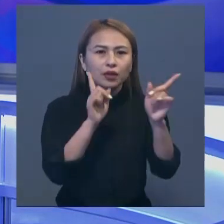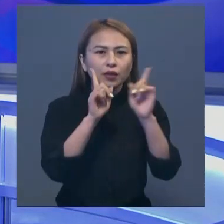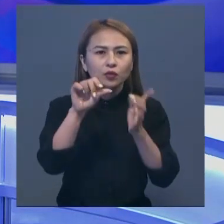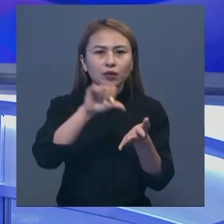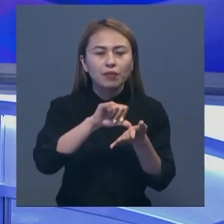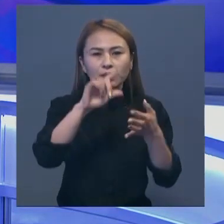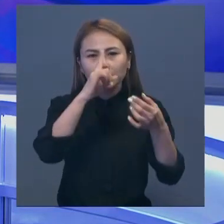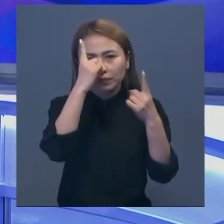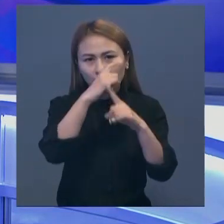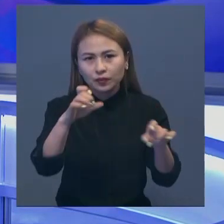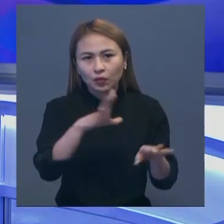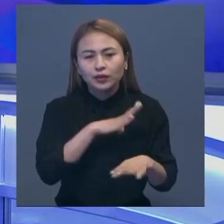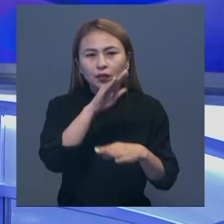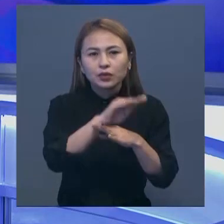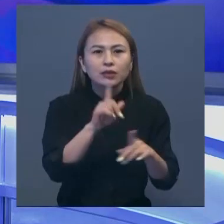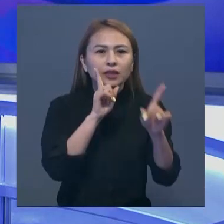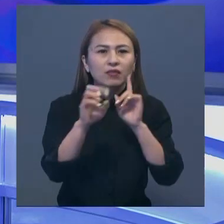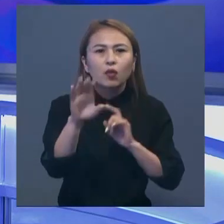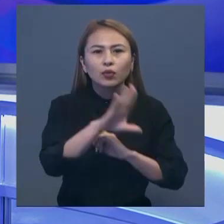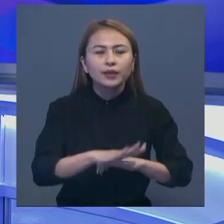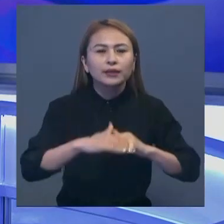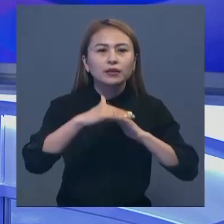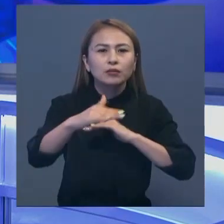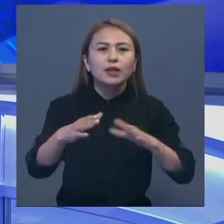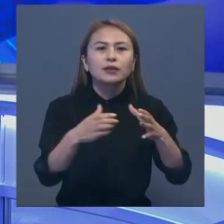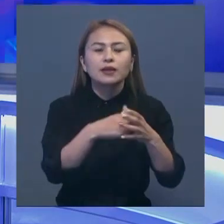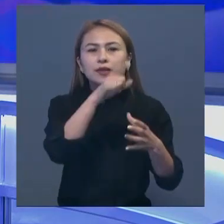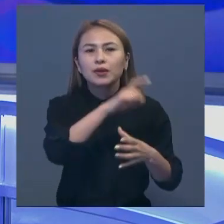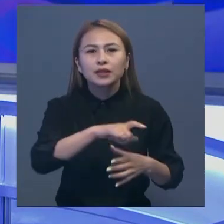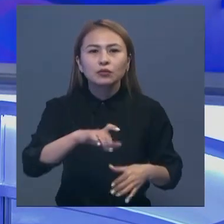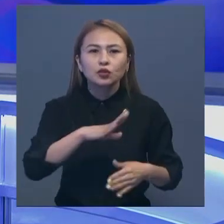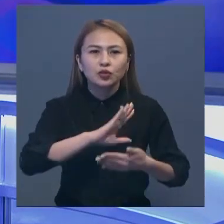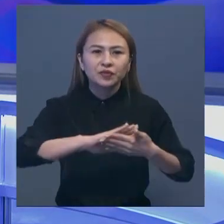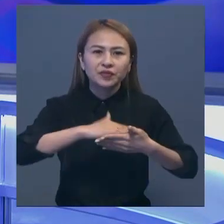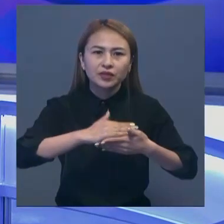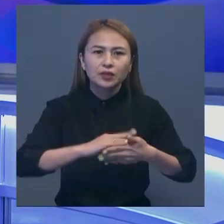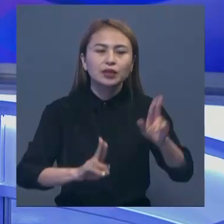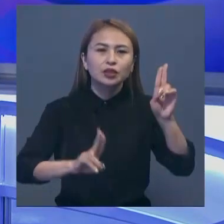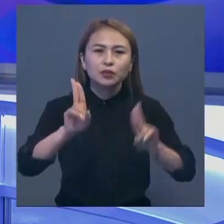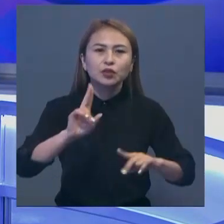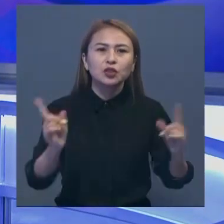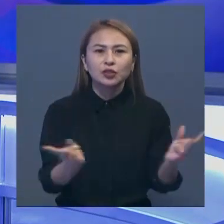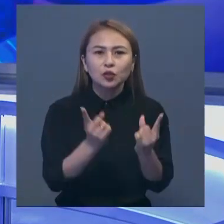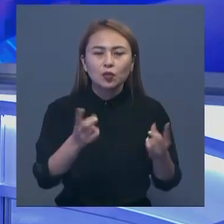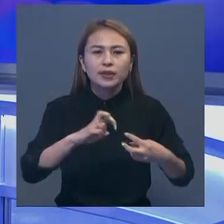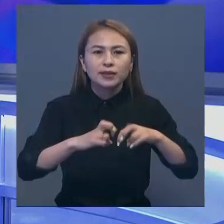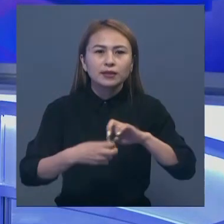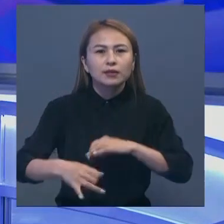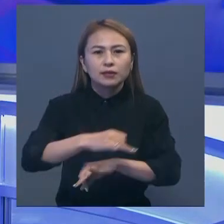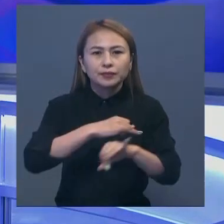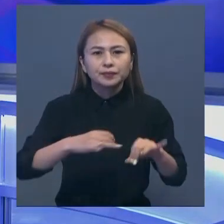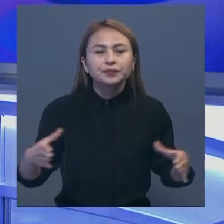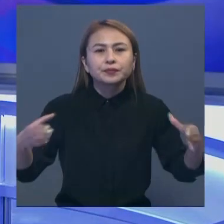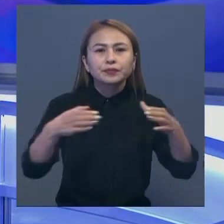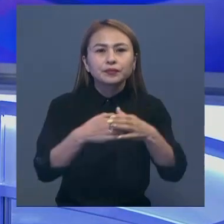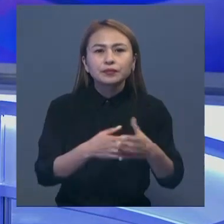отырысының қатсыушылар мәлімдет. Сонда еғо отырыса, Евро-одақ еллеріне баратын азаматтарымыз үшін визалығы режимді женілдету мәселелері де